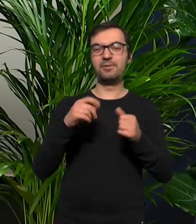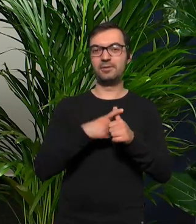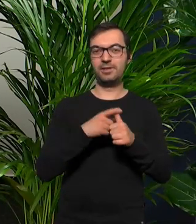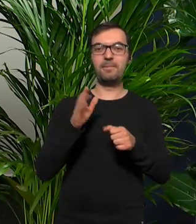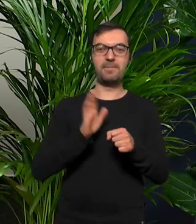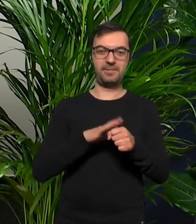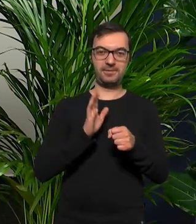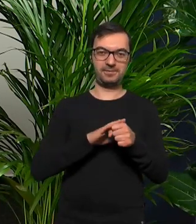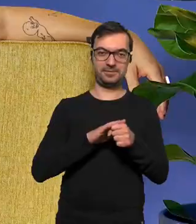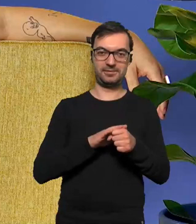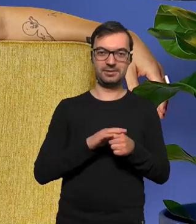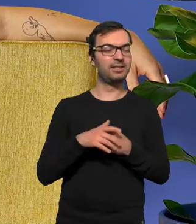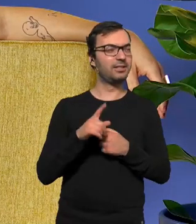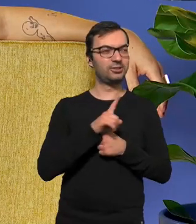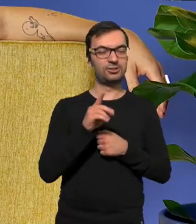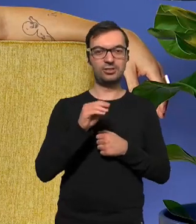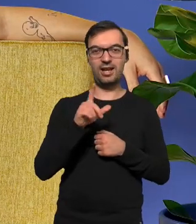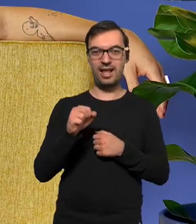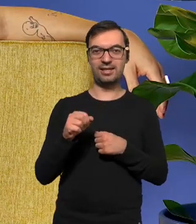rowalem z żelą